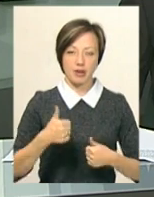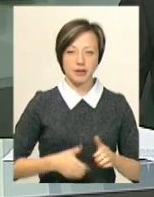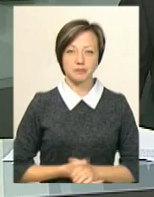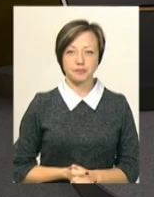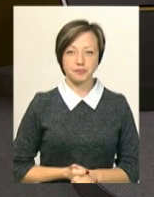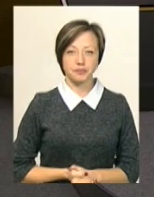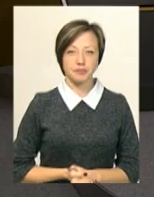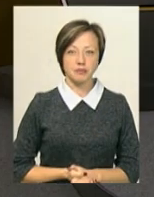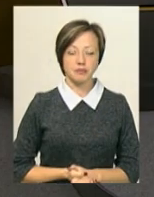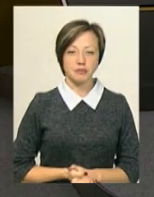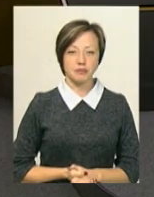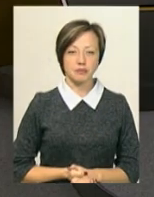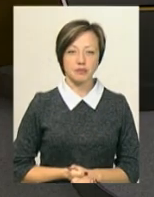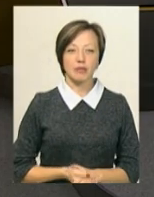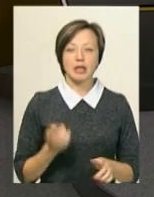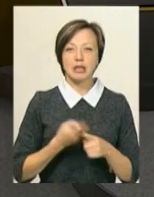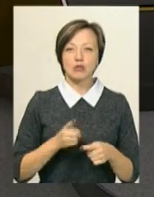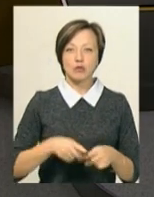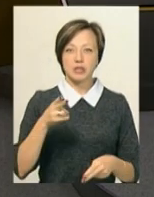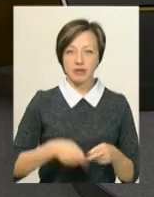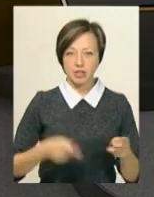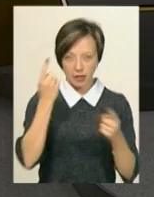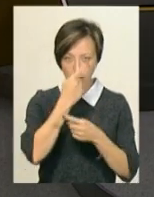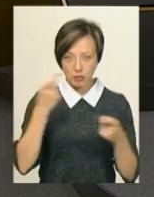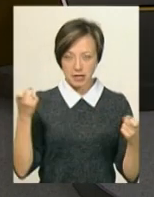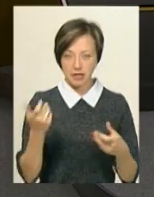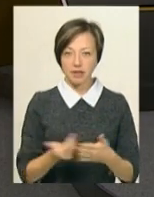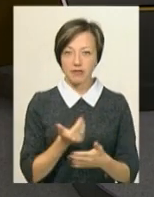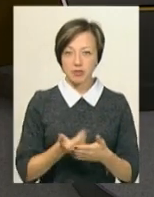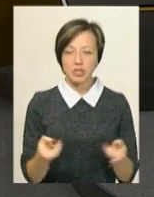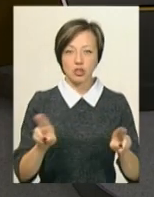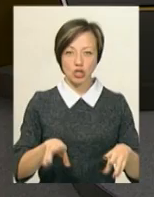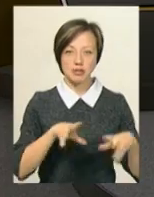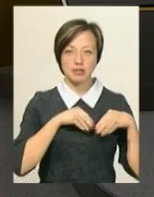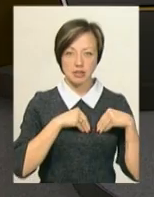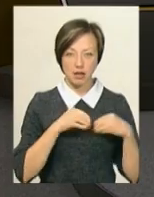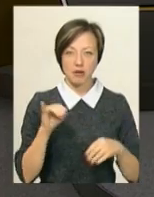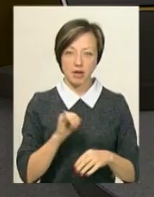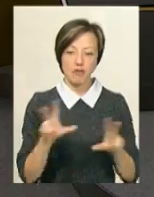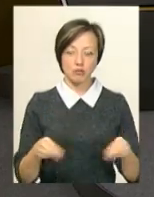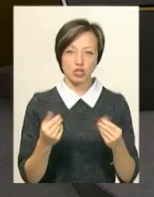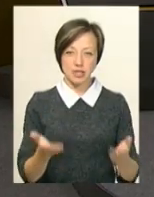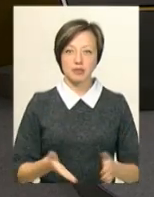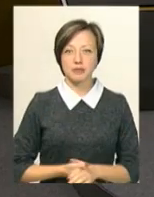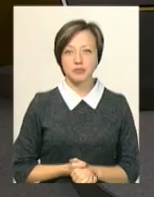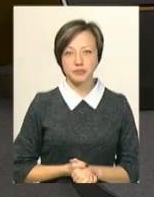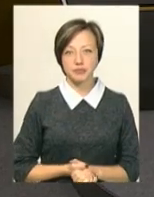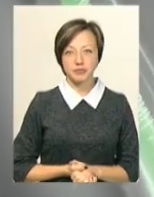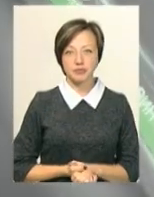змаганнях. На цьому ми завершуємо інформаційний випуск. Залишайтесь з нами і хай вам щастить!